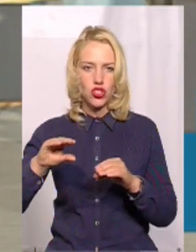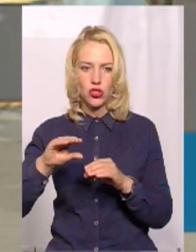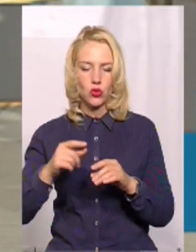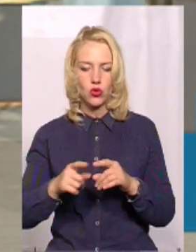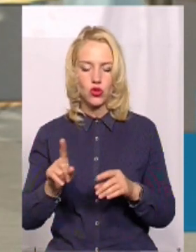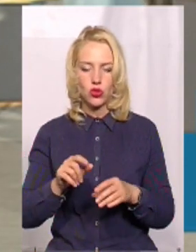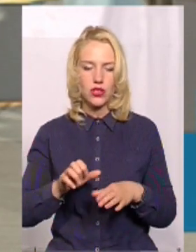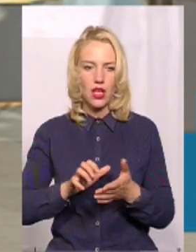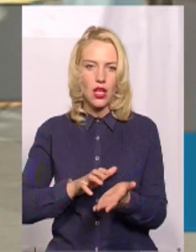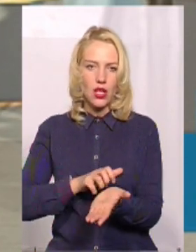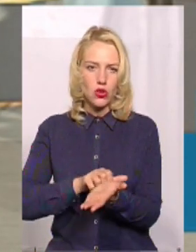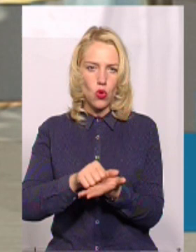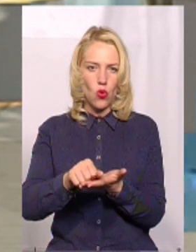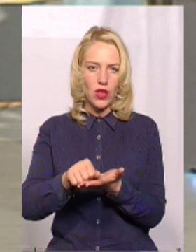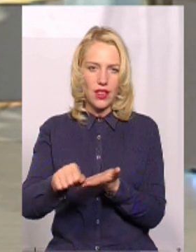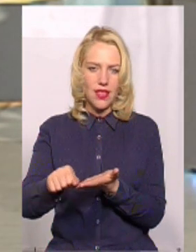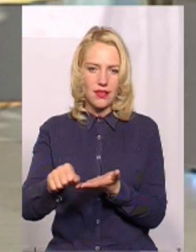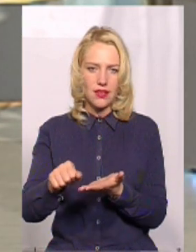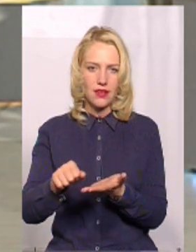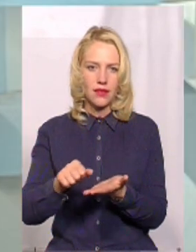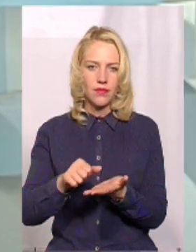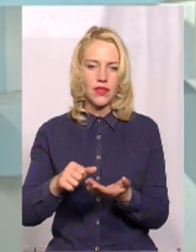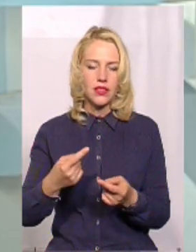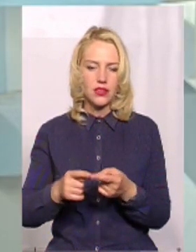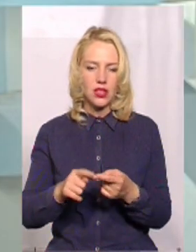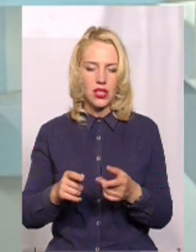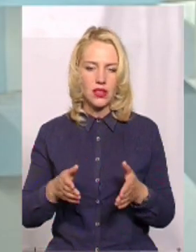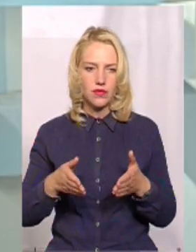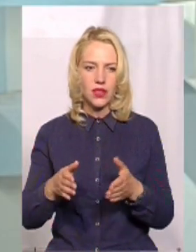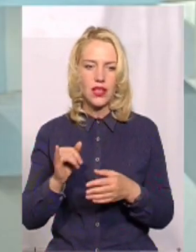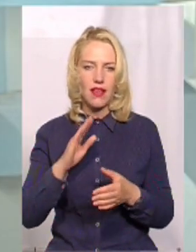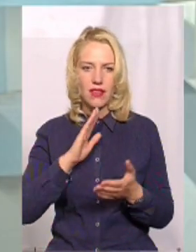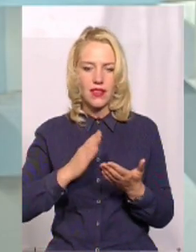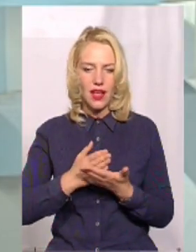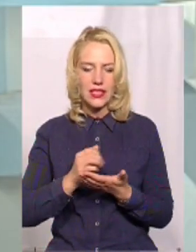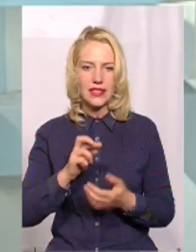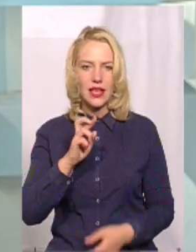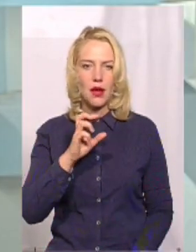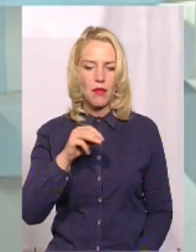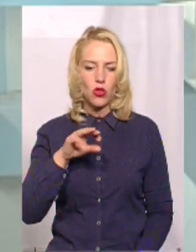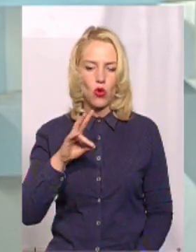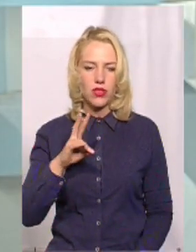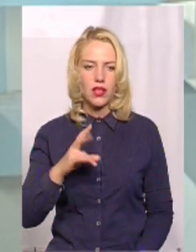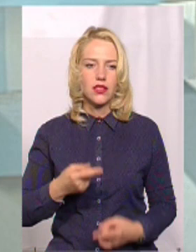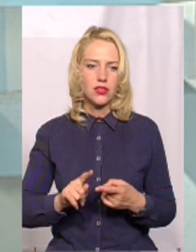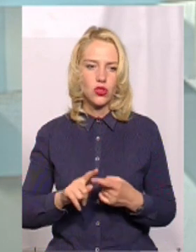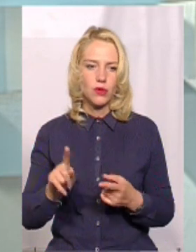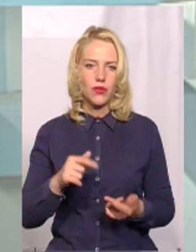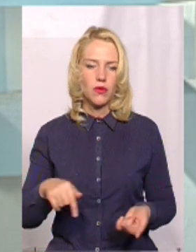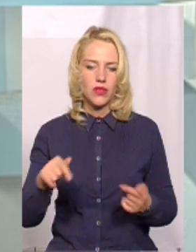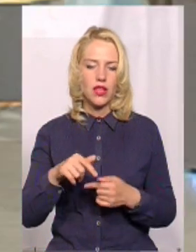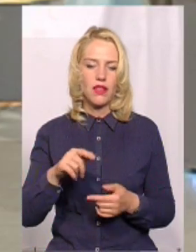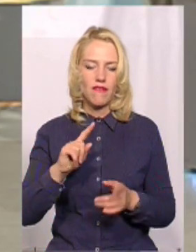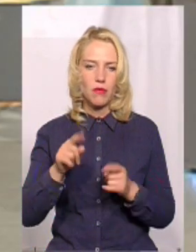укладання асфальтобетону і якості асфальтобетону, щоб вона відповідала вимогам ДСТУ.